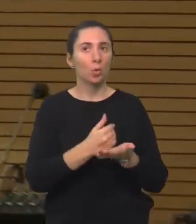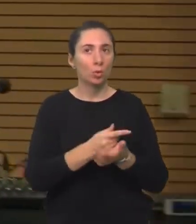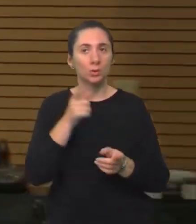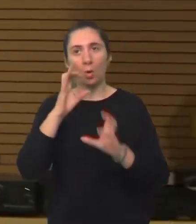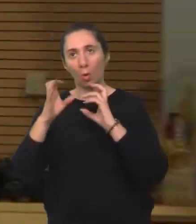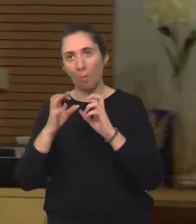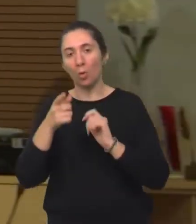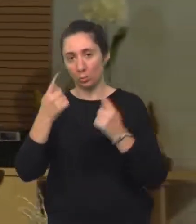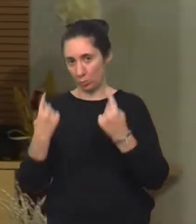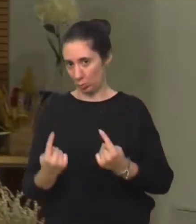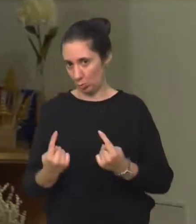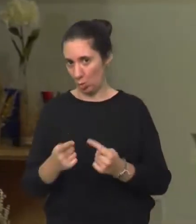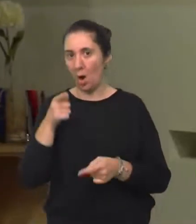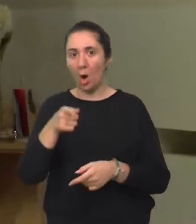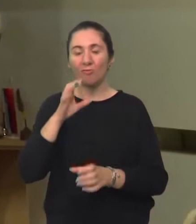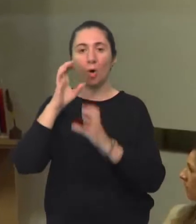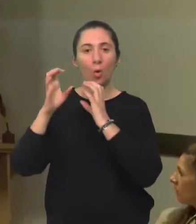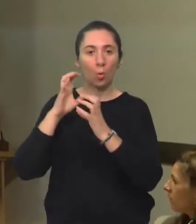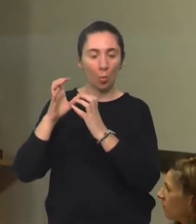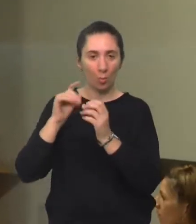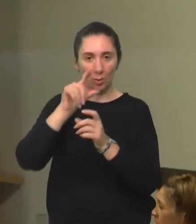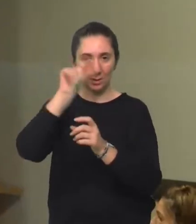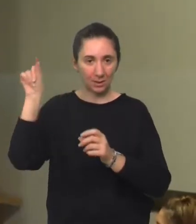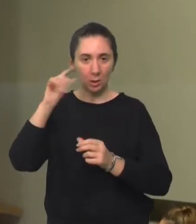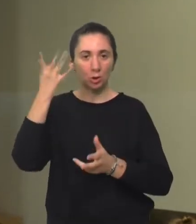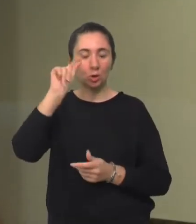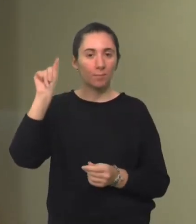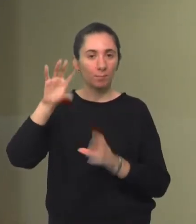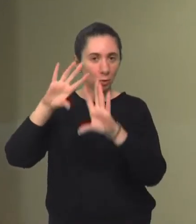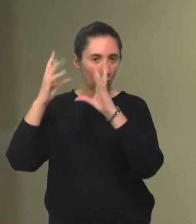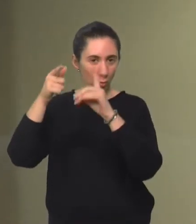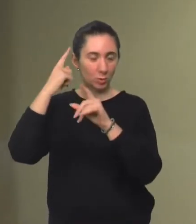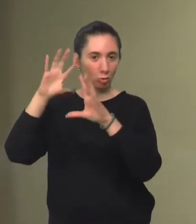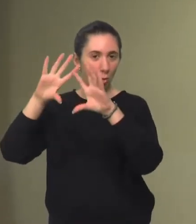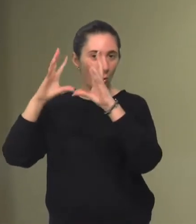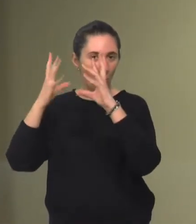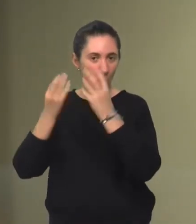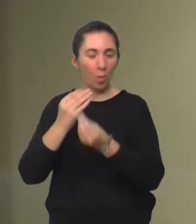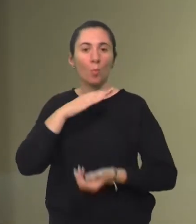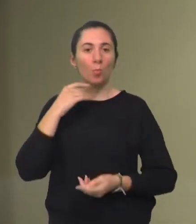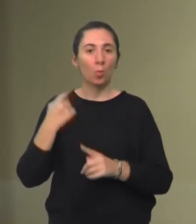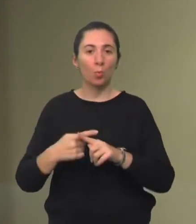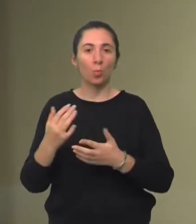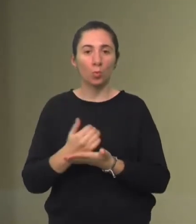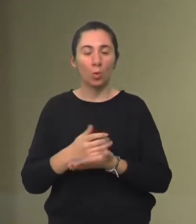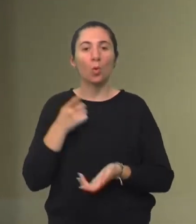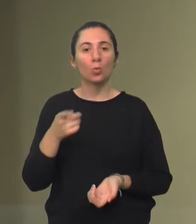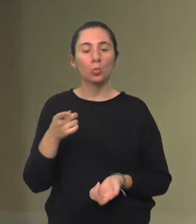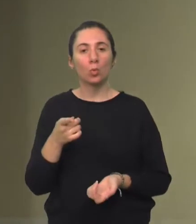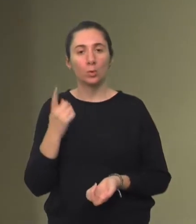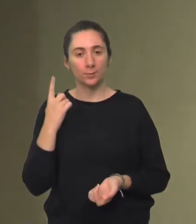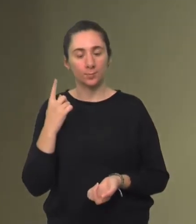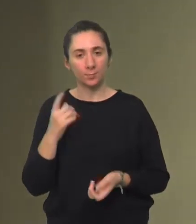stoji. I ovo je definicija komunikacije koja je ovako jedna općenita koja zapravo se vrlo često koristi, dakle da su to